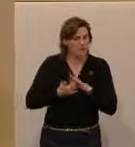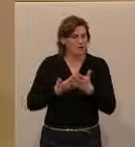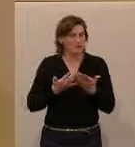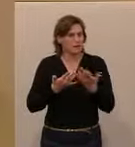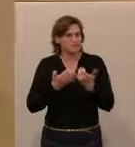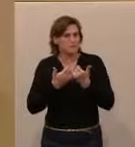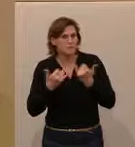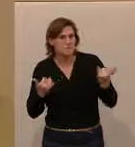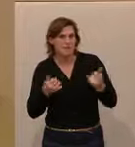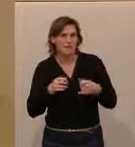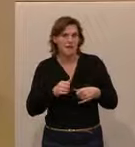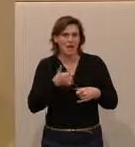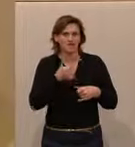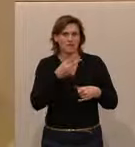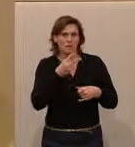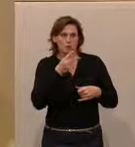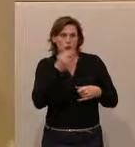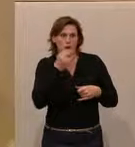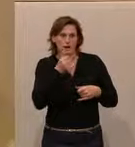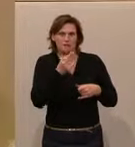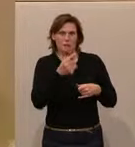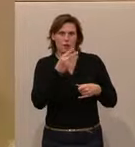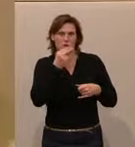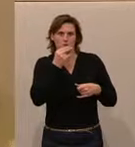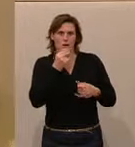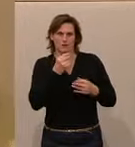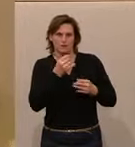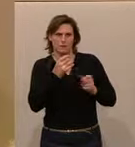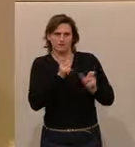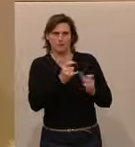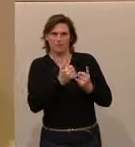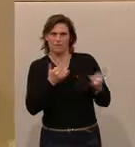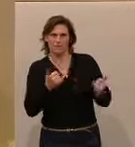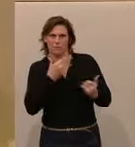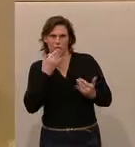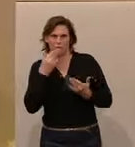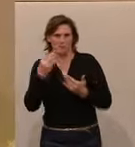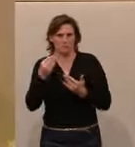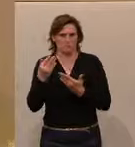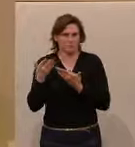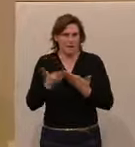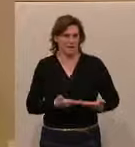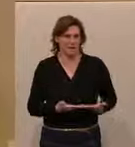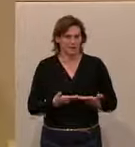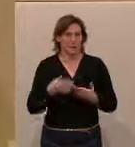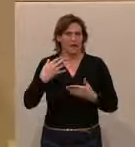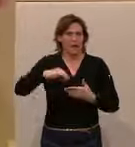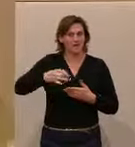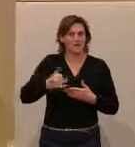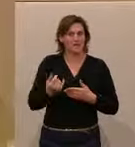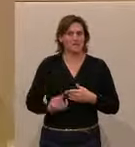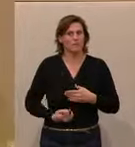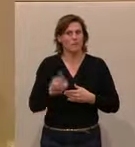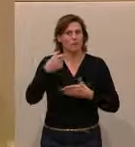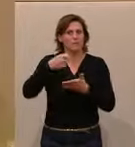man überhaupt die erste Zigarette verhindern kann? Nein, das haben sie nicht. Sie haben das Einzige gehabt, wir erhöhen die